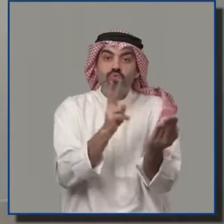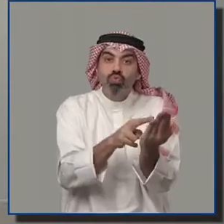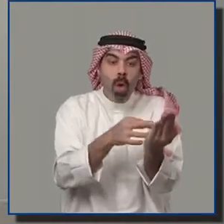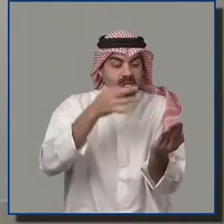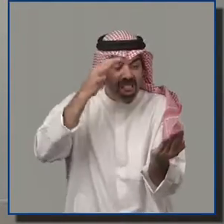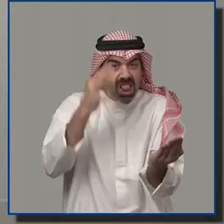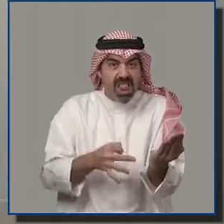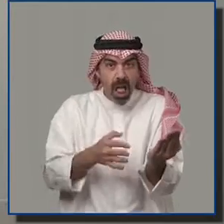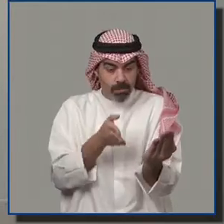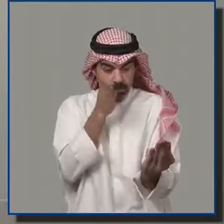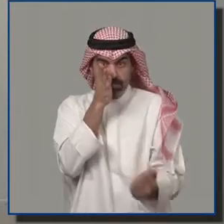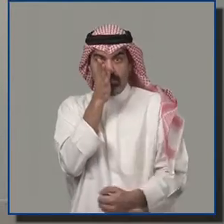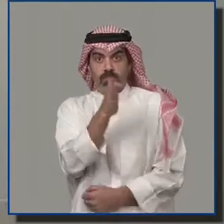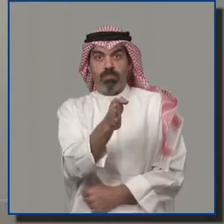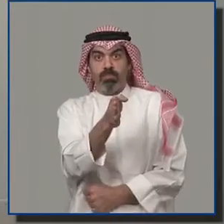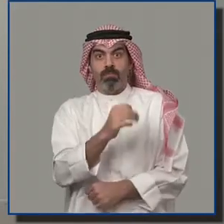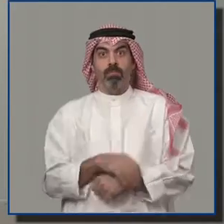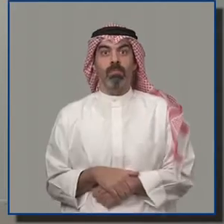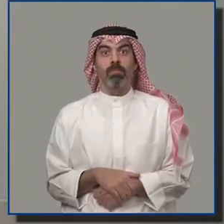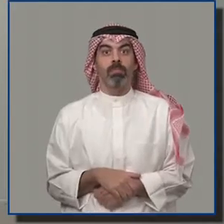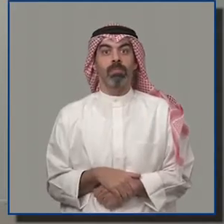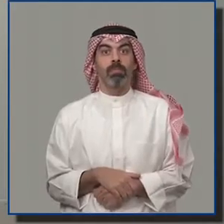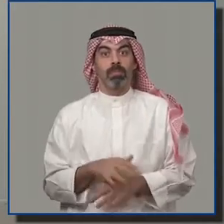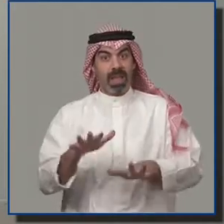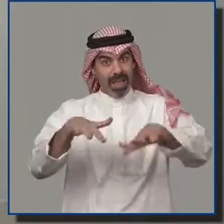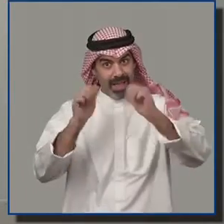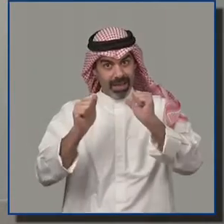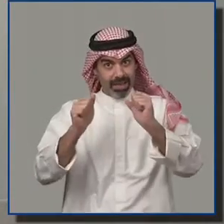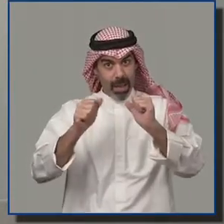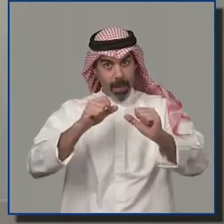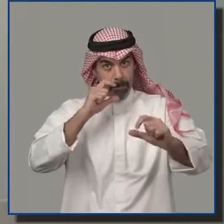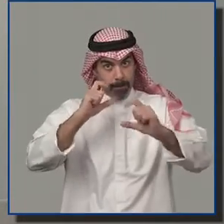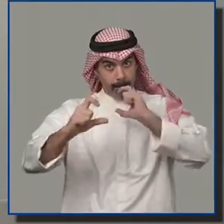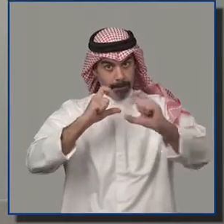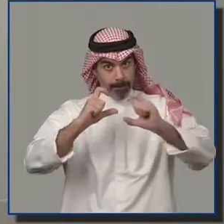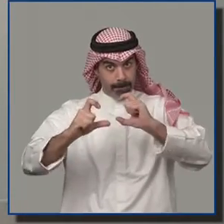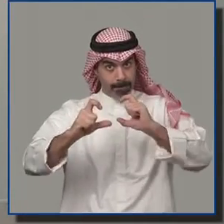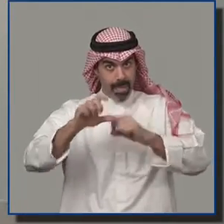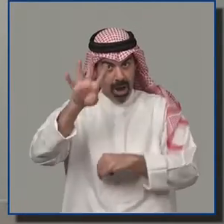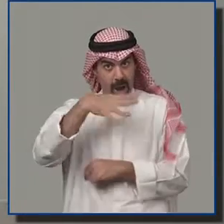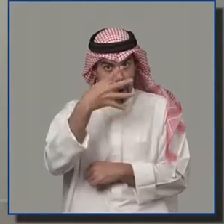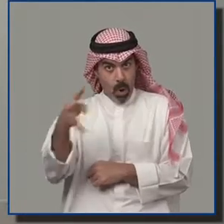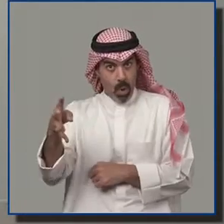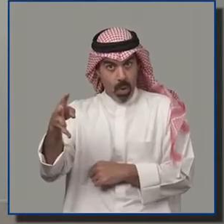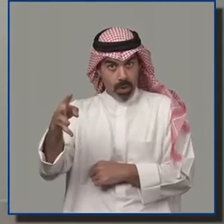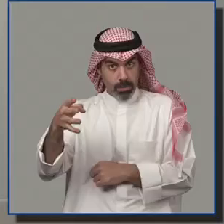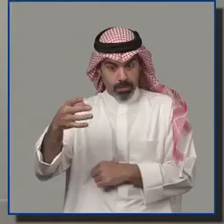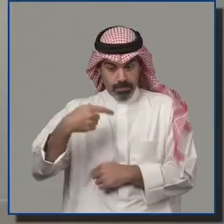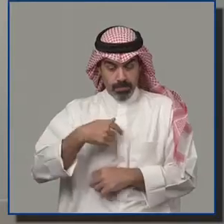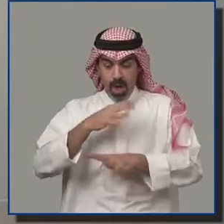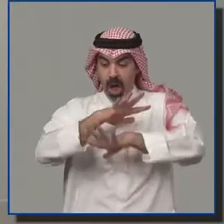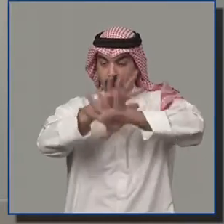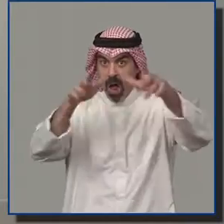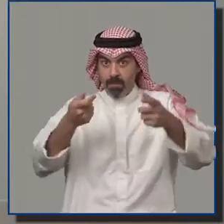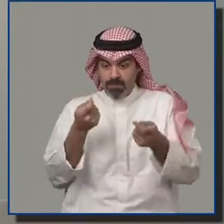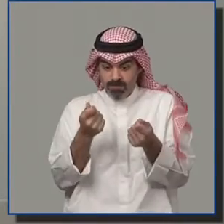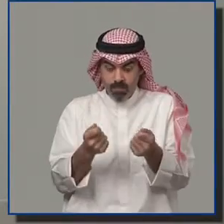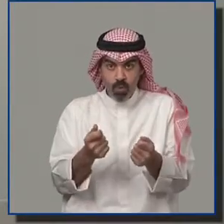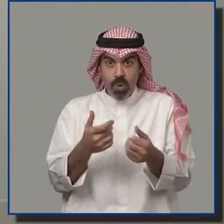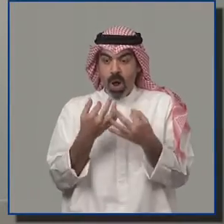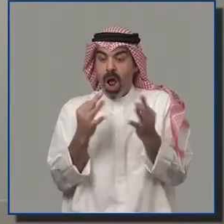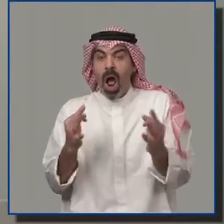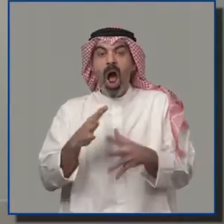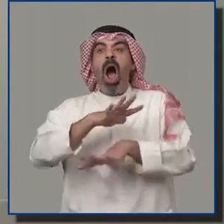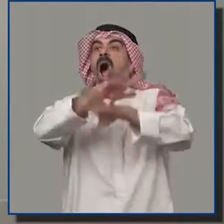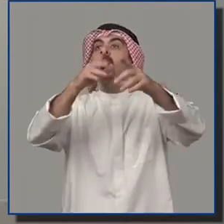وشكاوي العمله بصورة عادلة ومستقلة في الختام يلتزم البنك الأهل الكويتي بالشمول